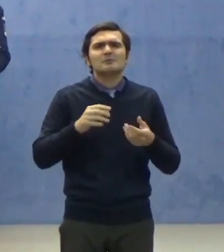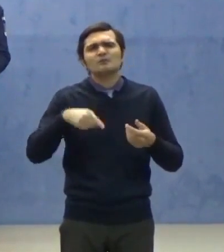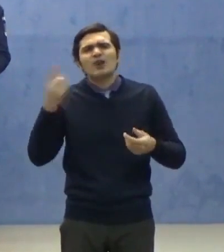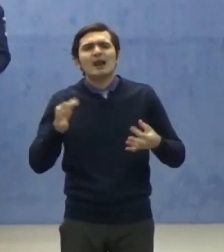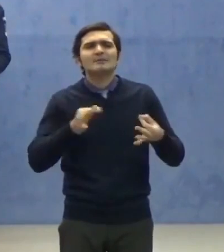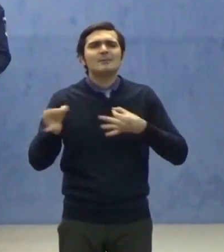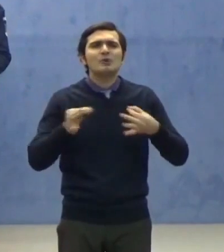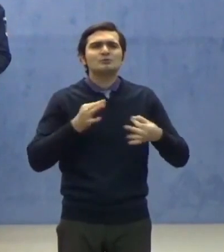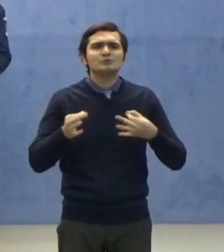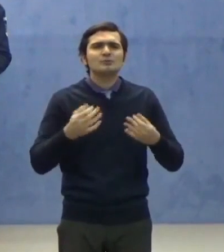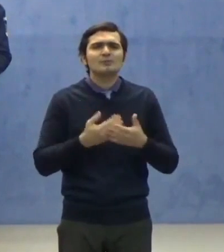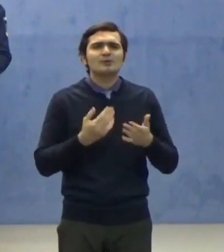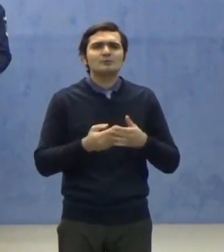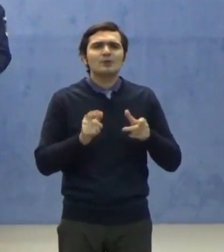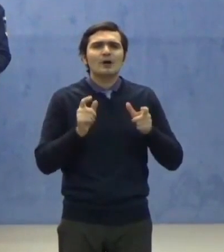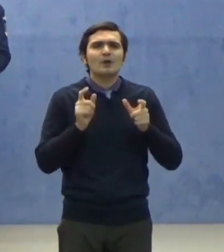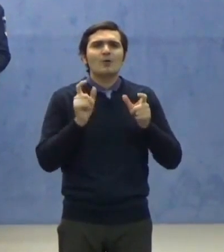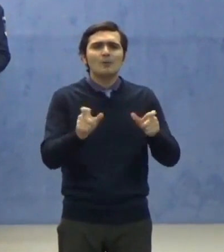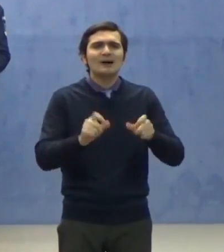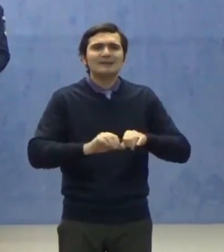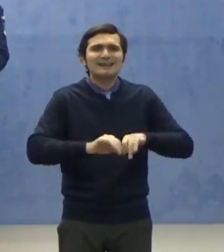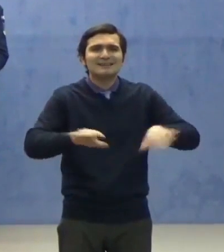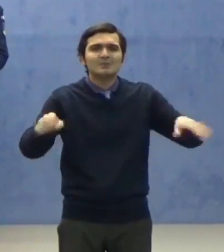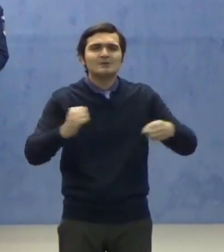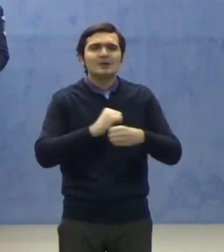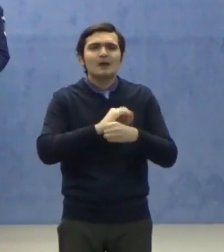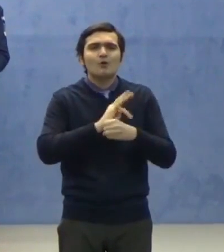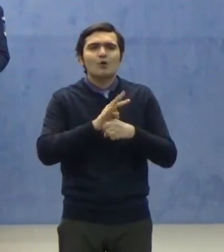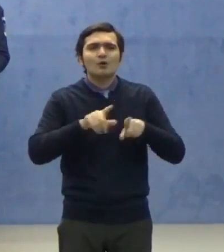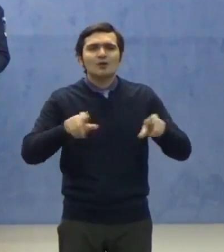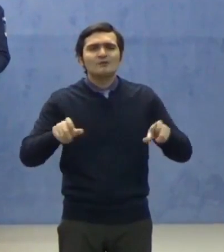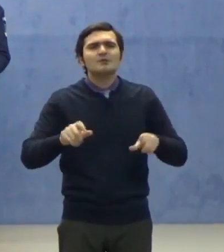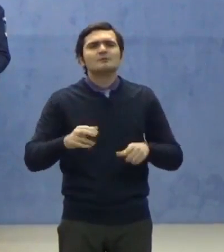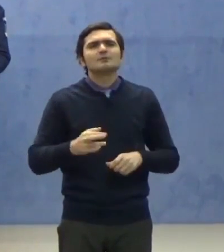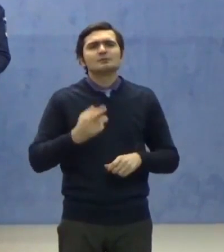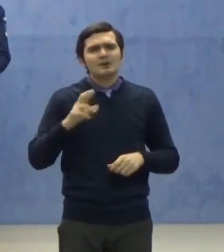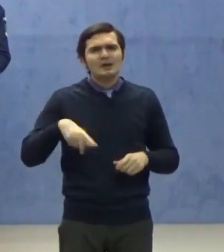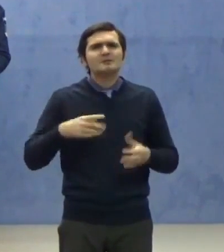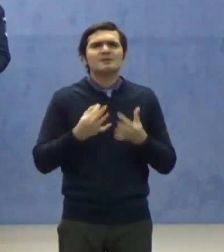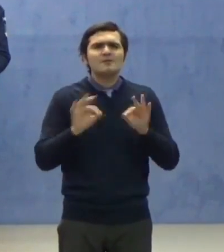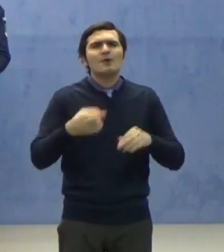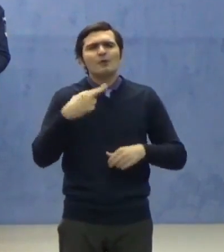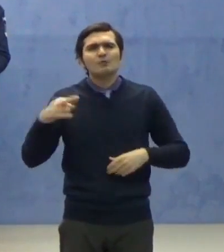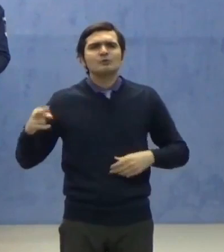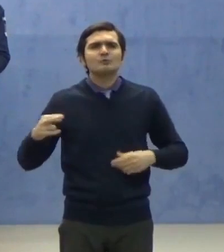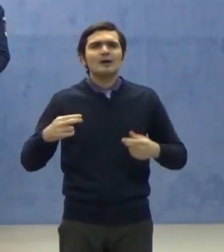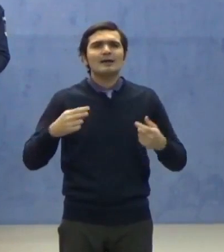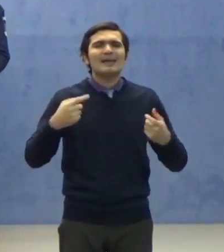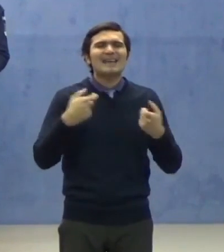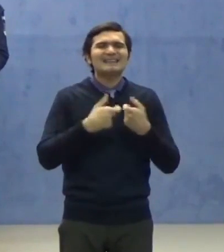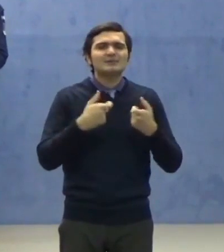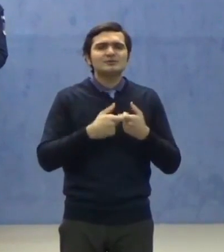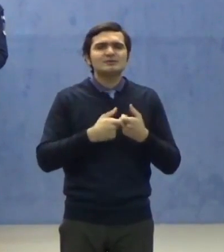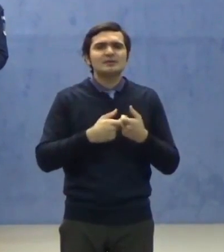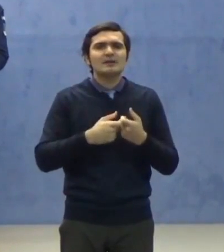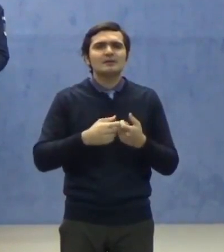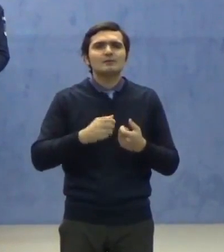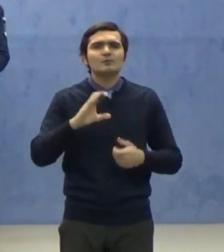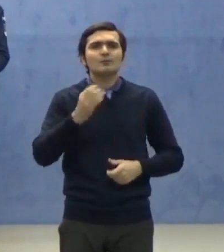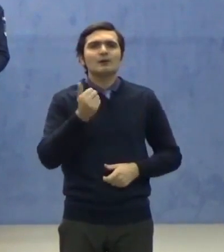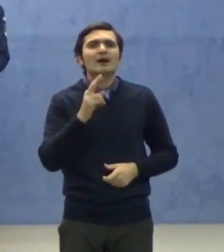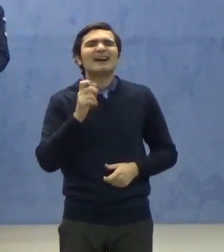infecției cu noul coronavirus, cu excepția celor cu caracter militar, desfășurate în poligoanele de instrucție.